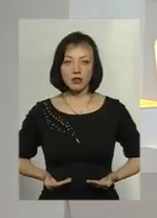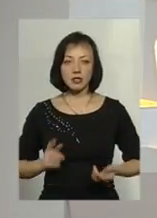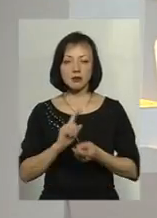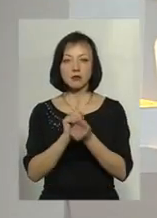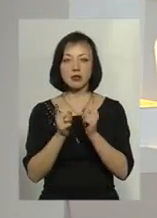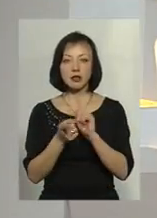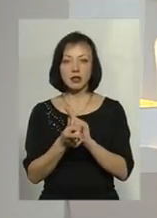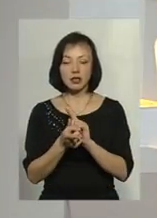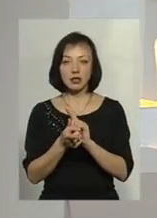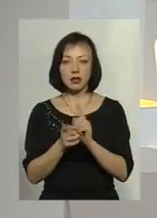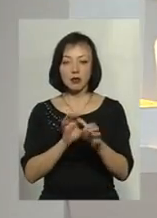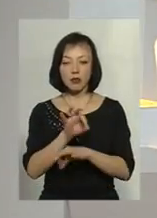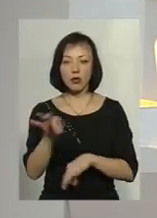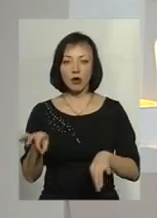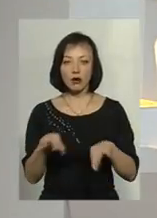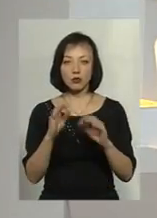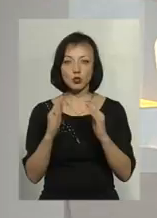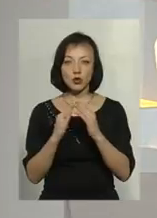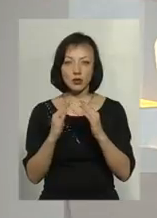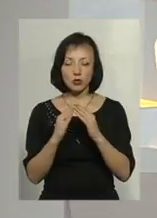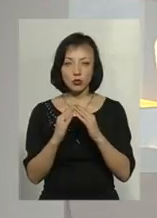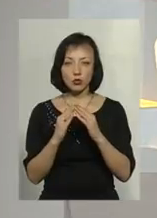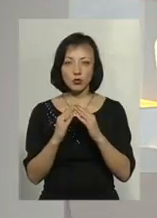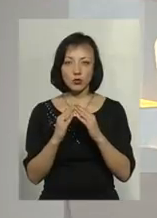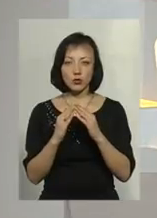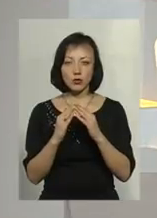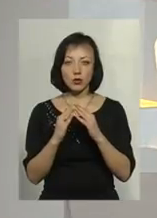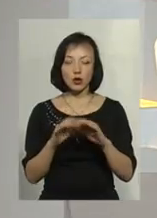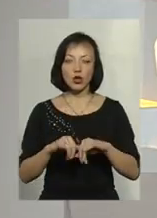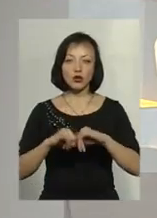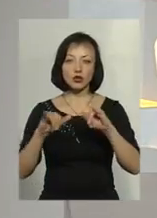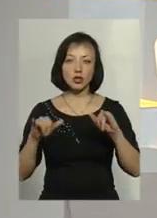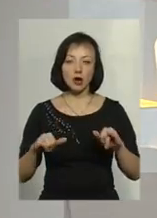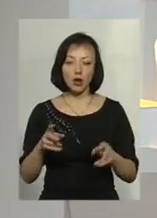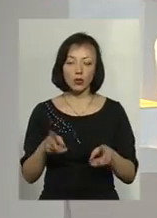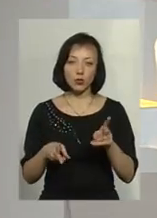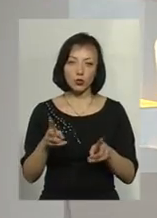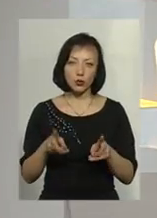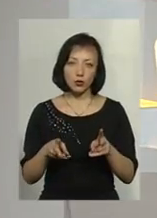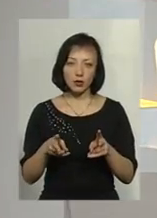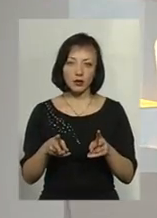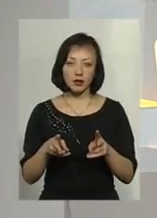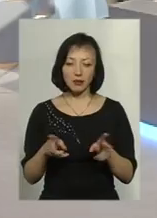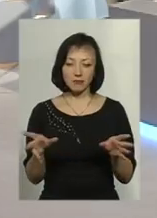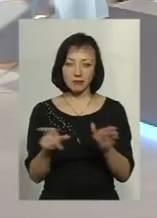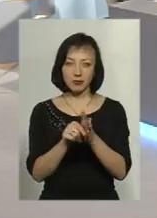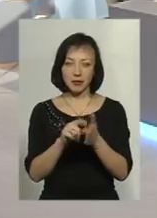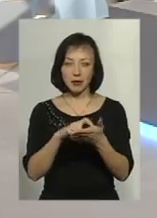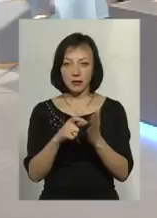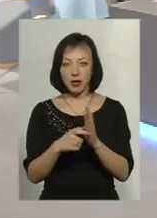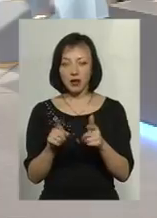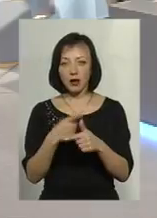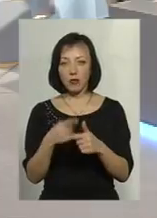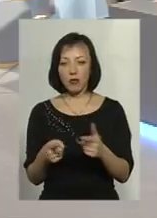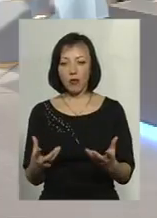типовий проєкт будинку, розширяють чи то кухні за рахунок вітальні, чи то ж об